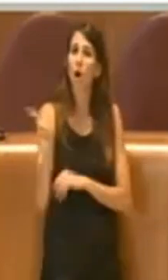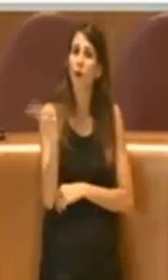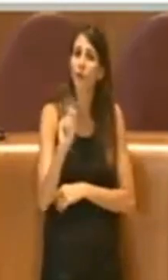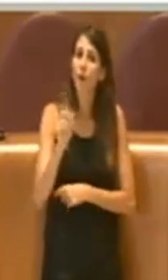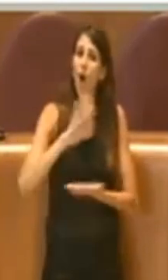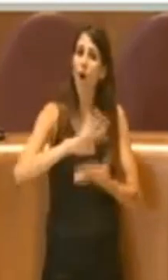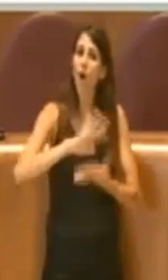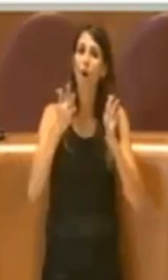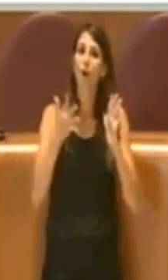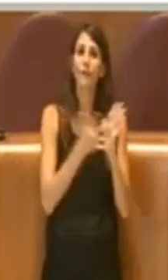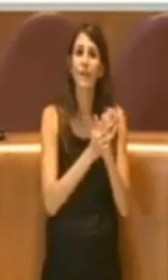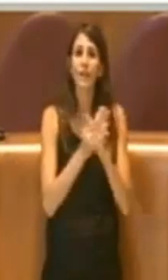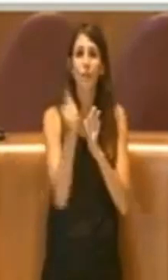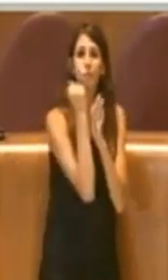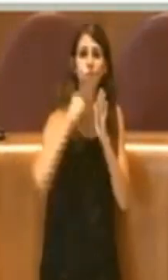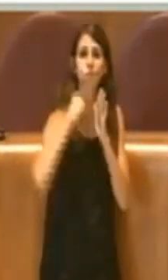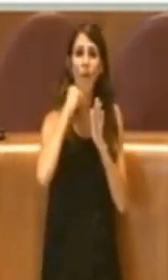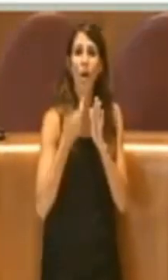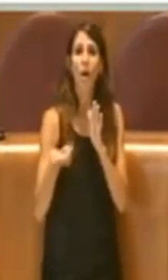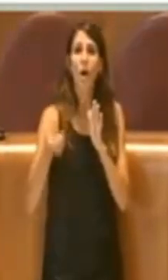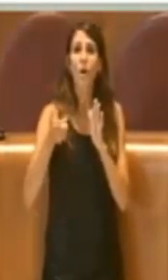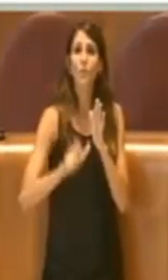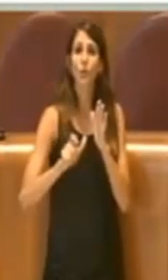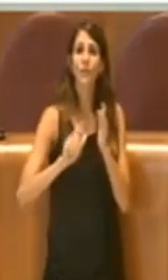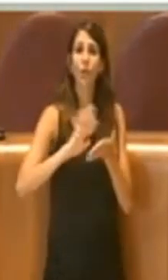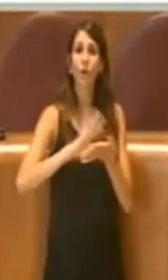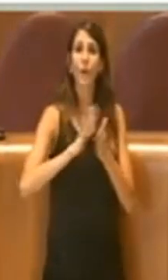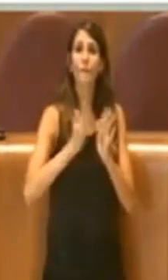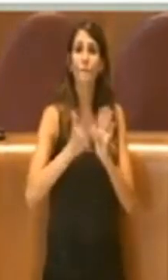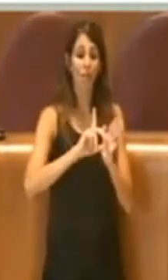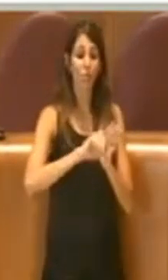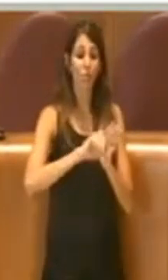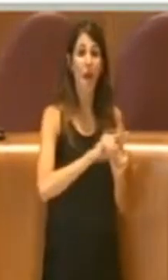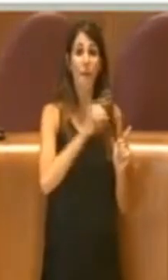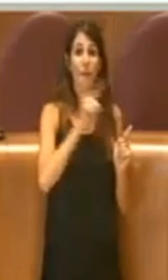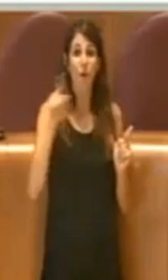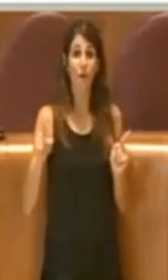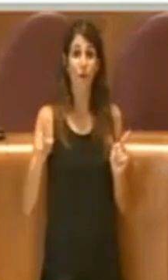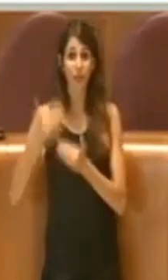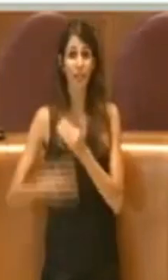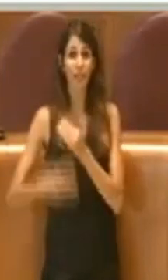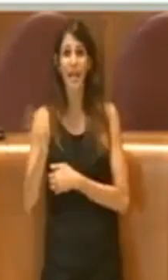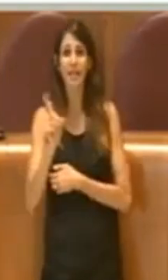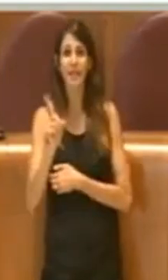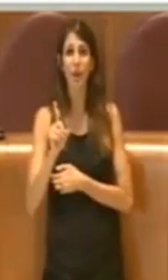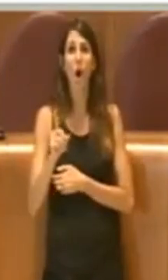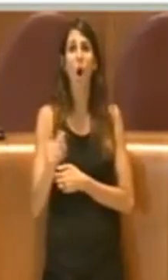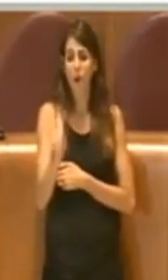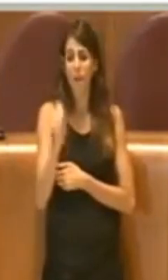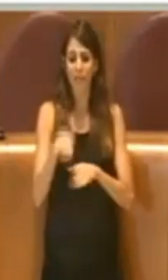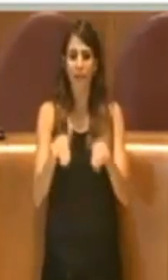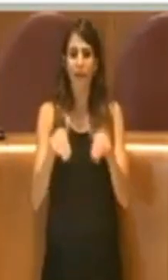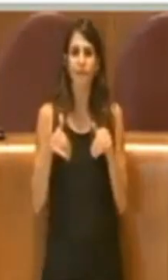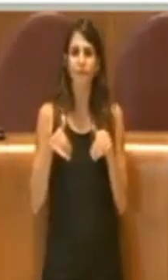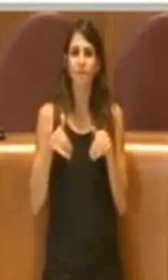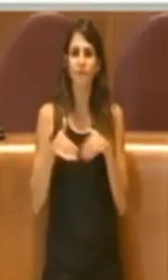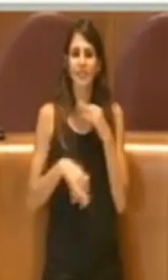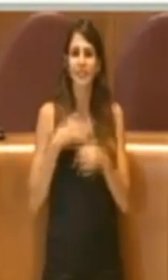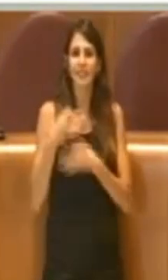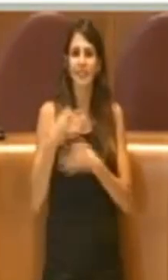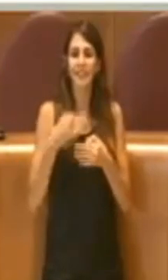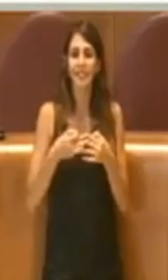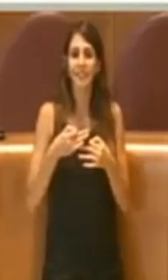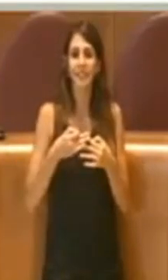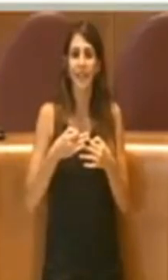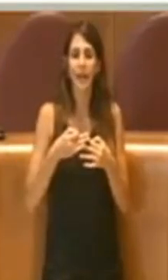convenzione perché non lo tiene per il tempo della convenzione e addirittura viola un articolo della convenzione in cui si dice che non andava ceduto a